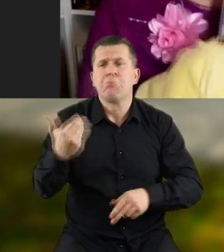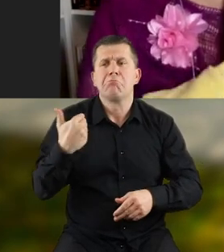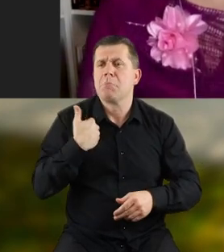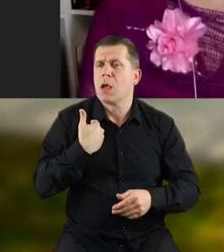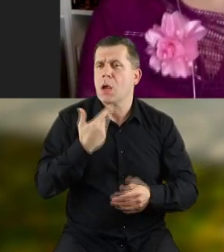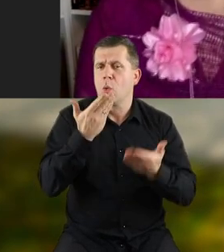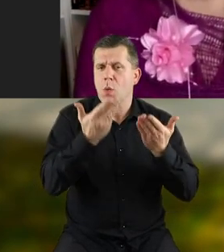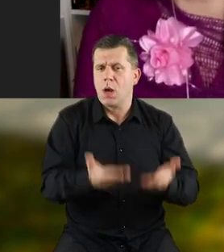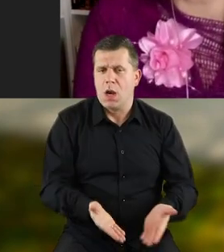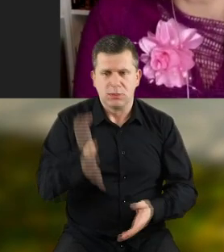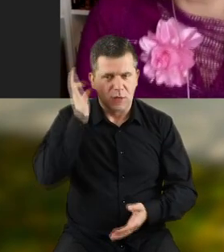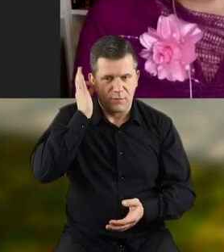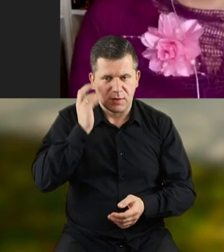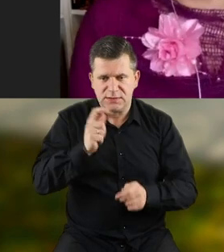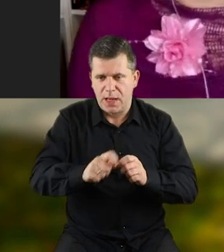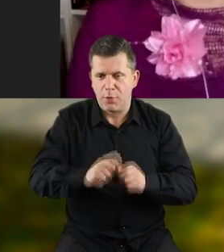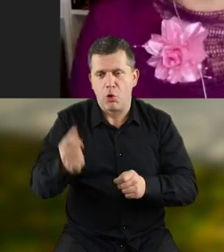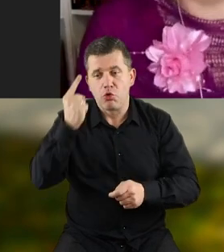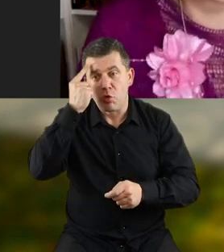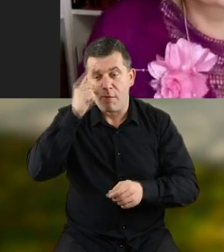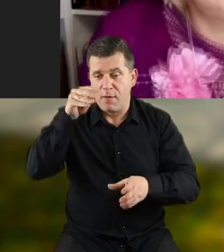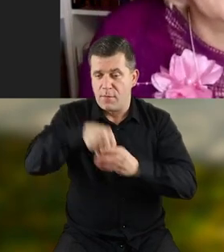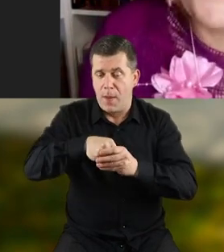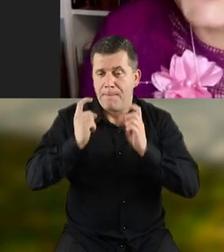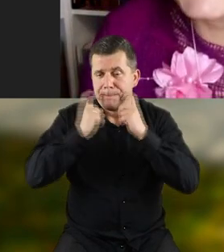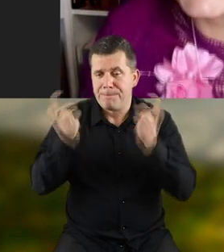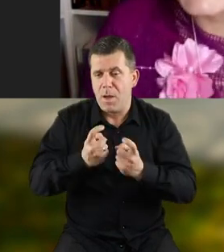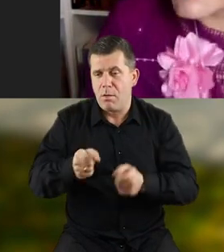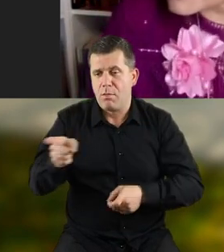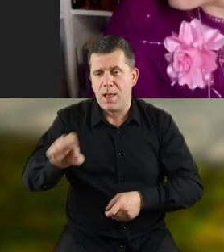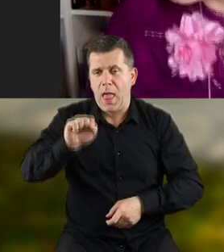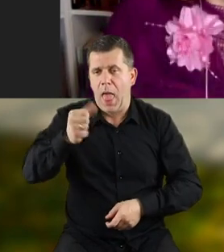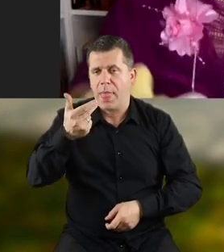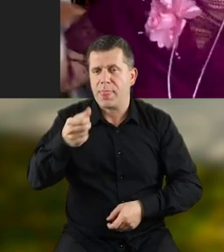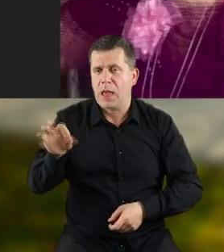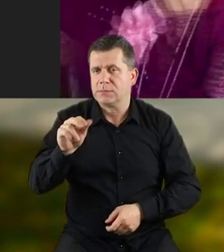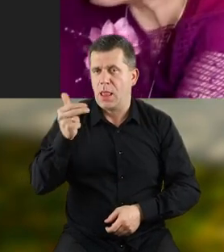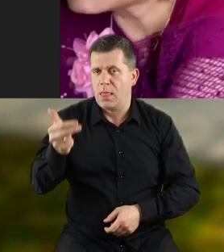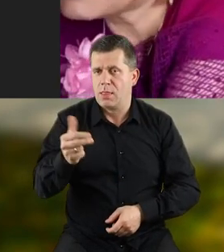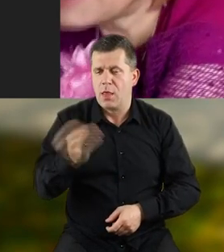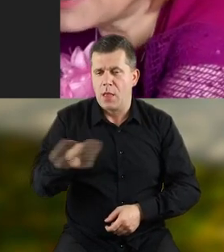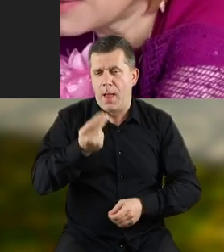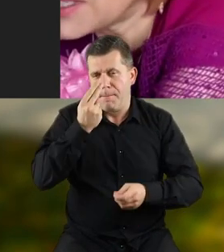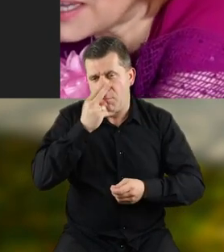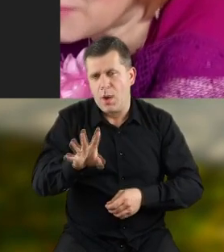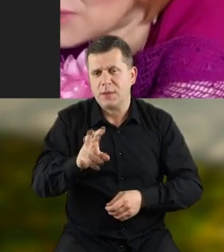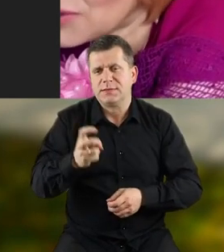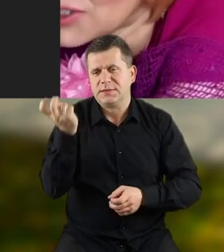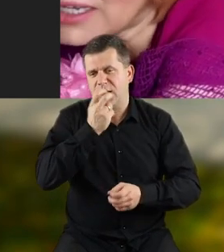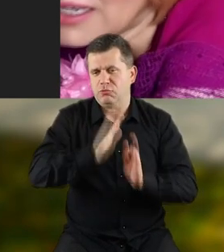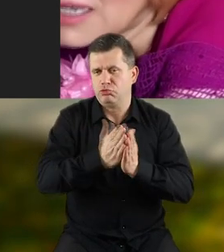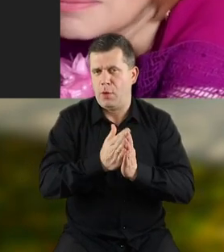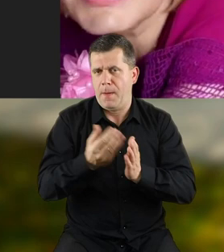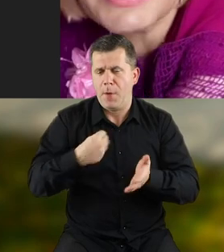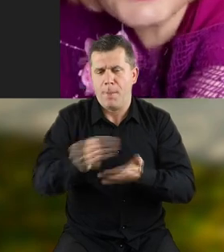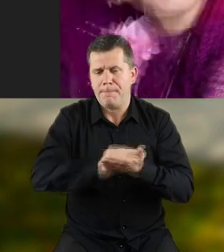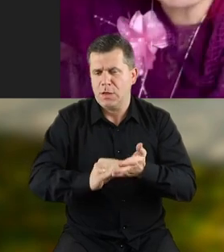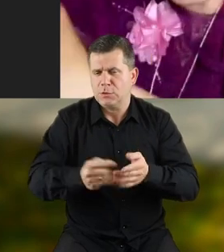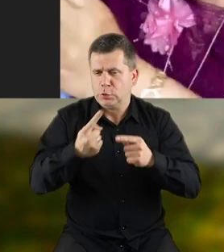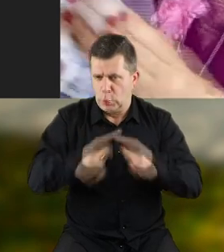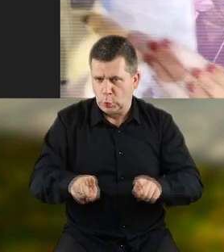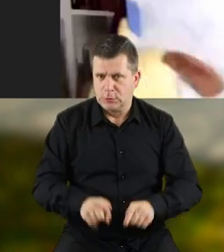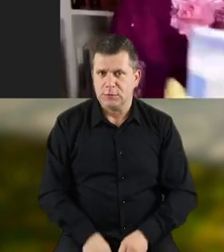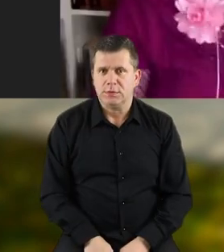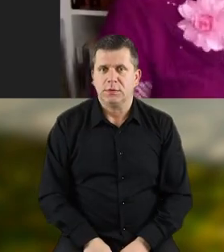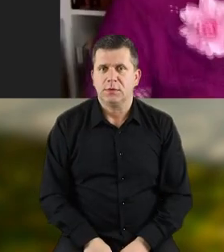Kim była dziewczynka z zapałkami, dowiecie się w bajce o Andersenie. Jeszcze pokażę wam jedną ciekawą książkę. Pisałam